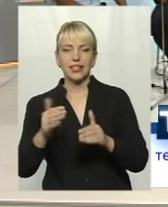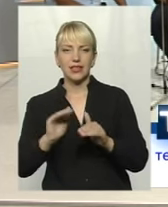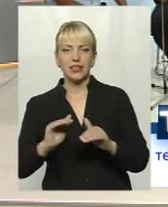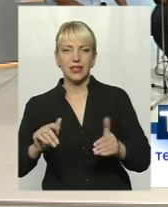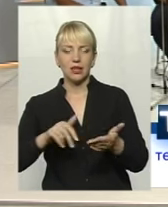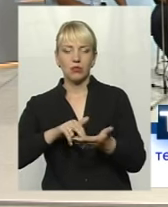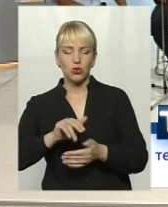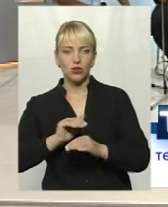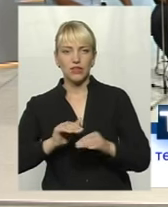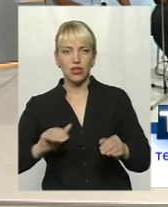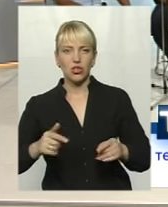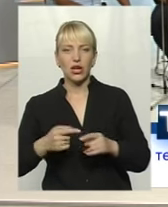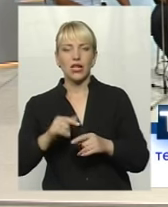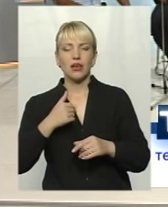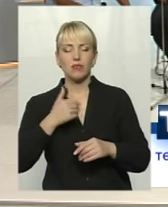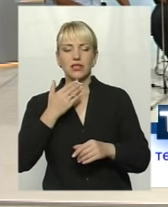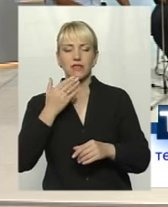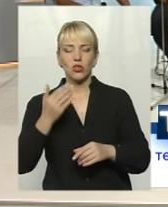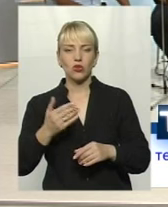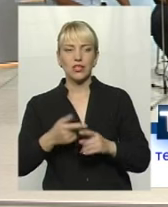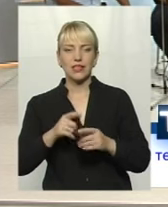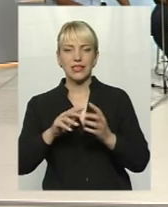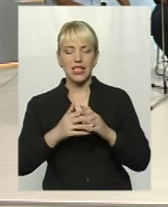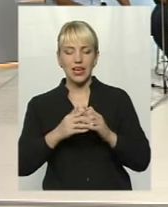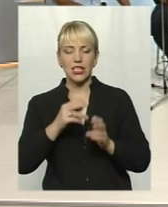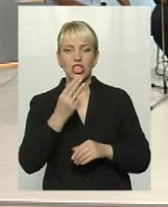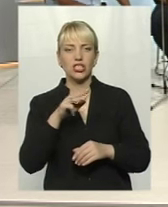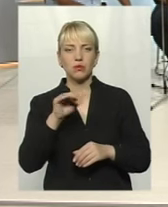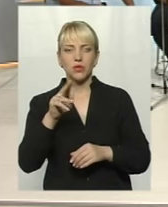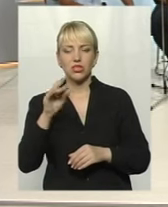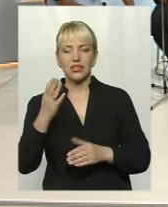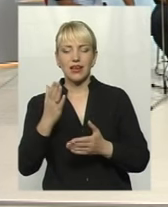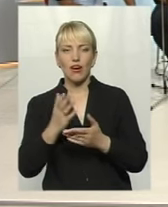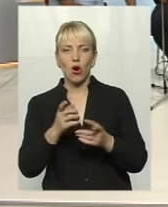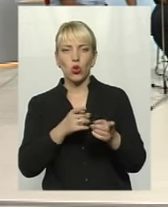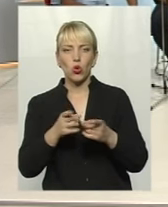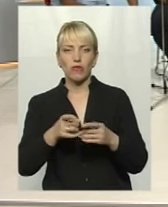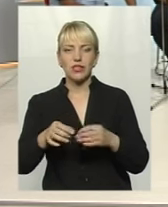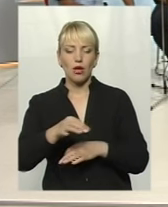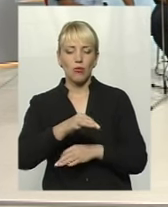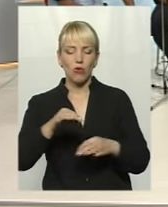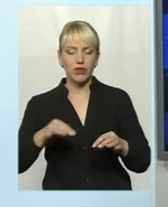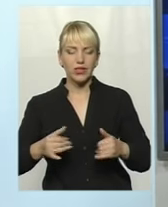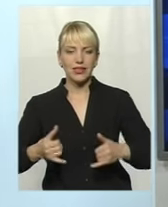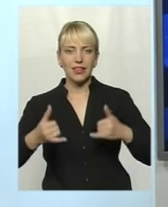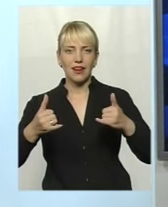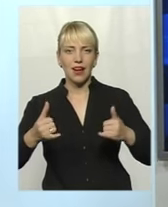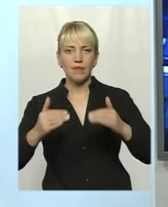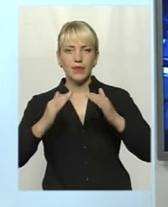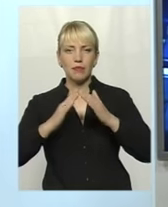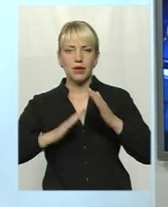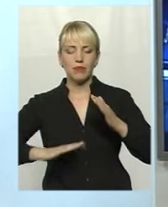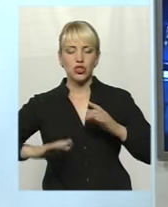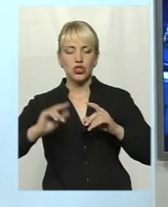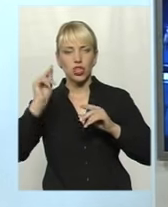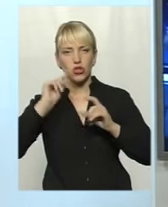границі, і там зараз виготовляється по селу Шпеченці проєкт на садік, приміщені будини в школи, яку, до речі, нас реорганізували,